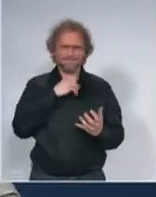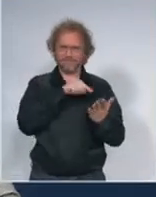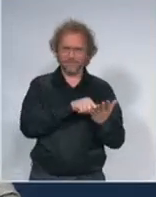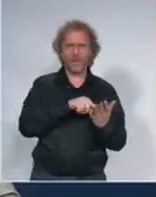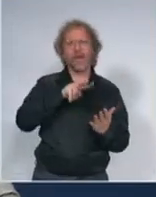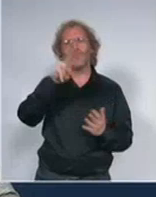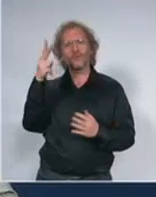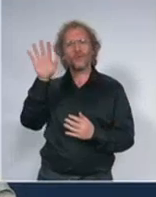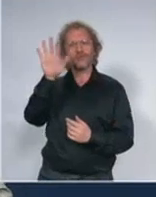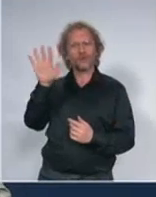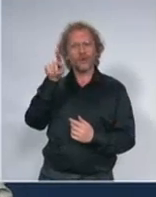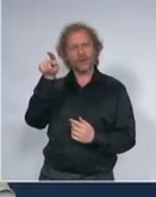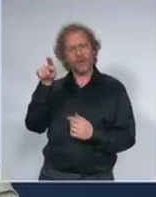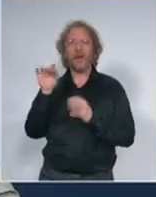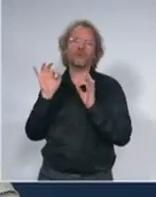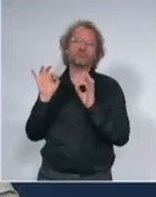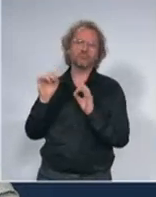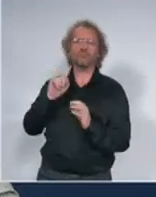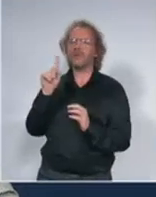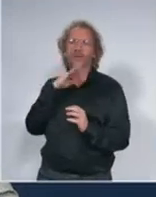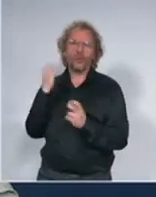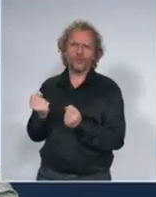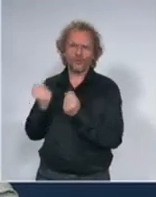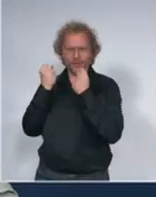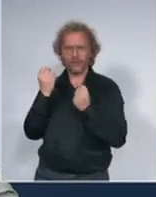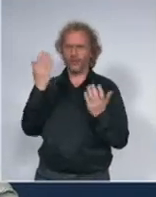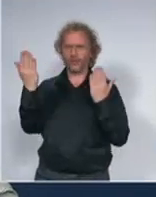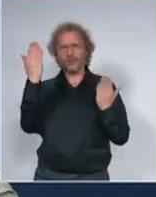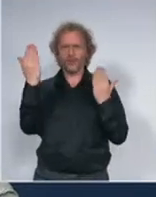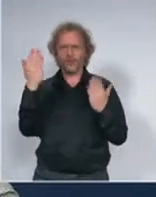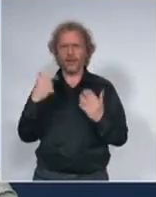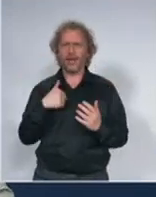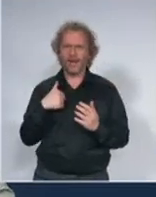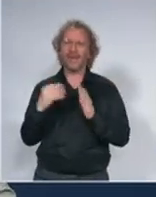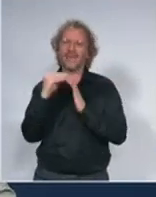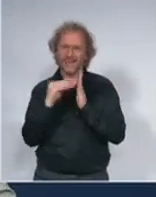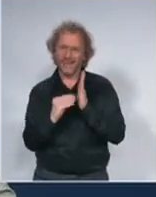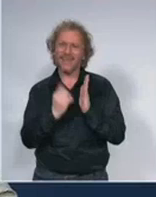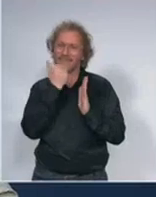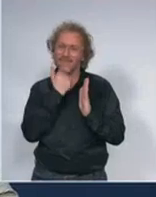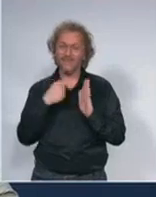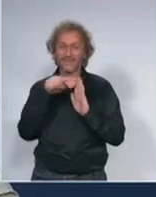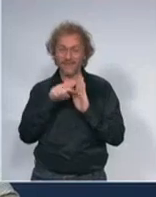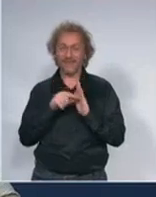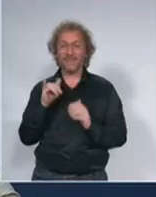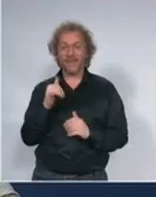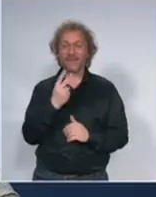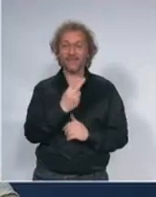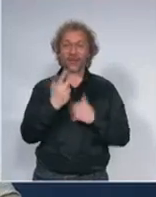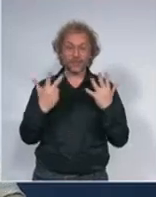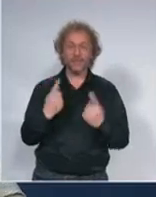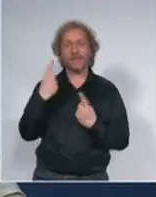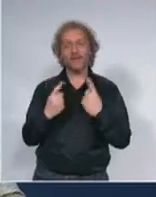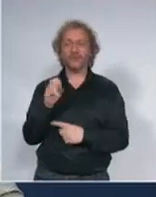žarišna transmisija i u odnosu na to smo i definisali da li je nazor 28 ili 14 dana te